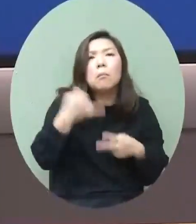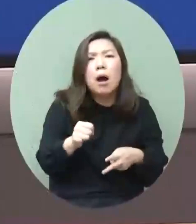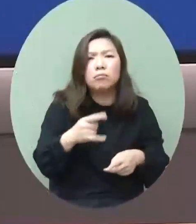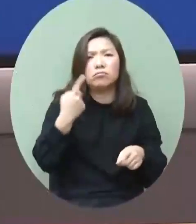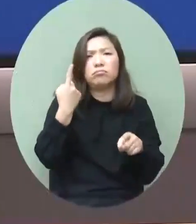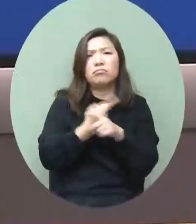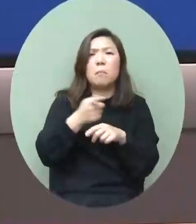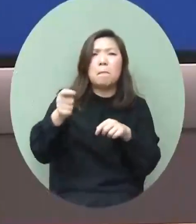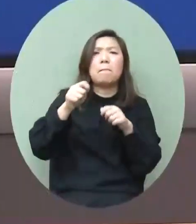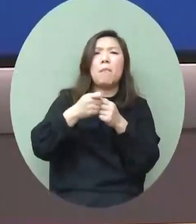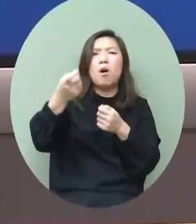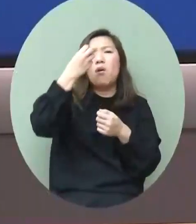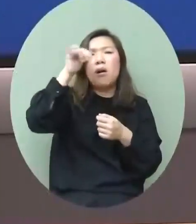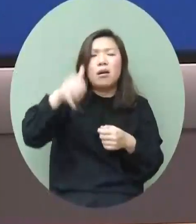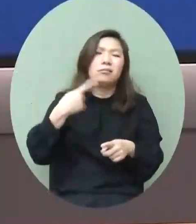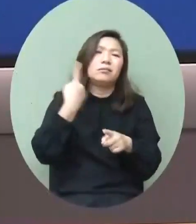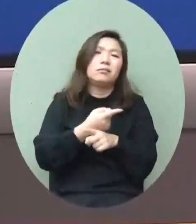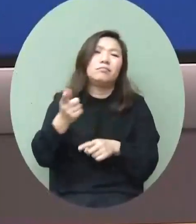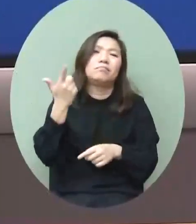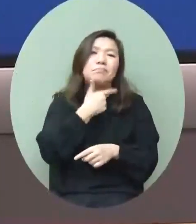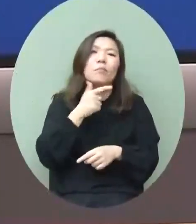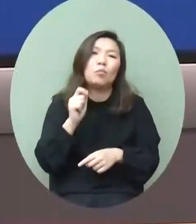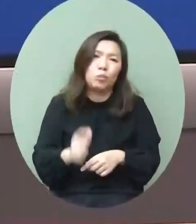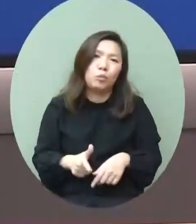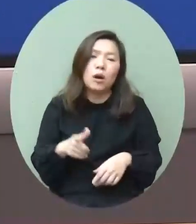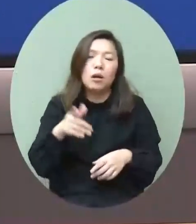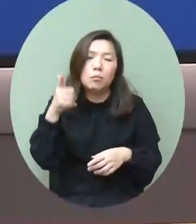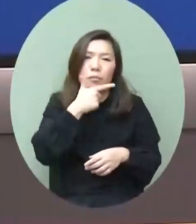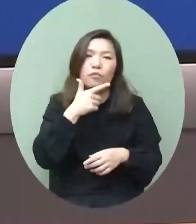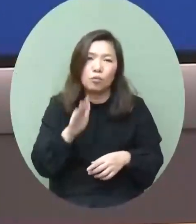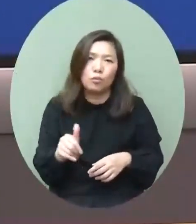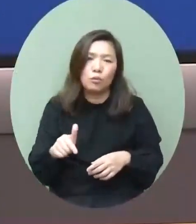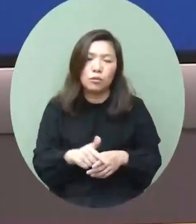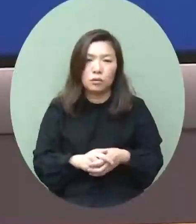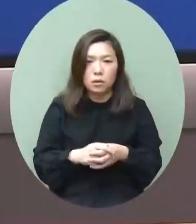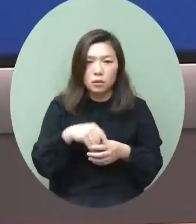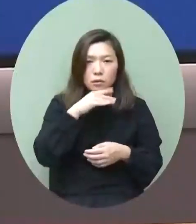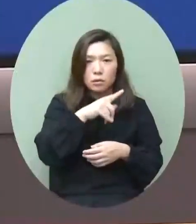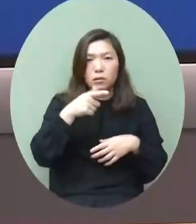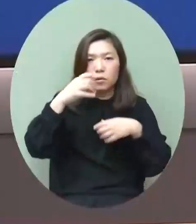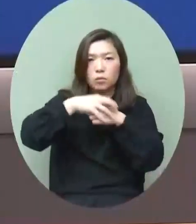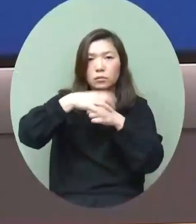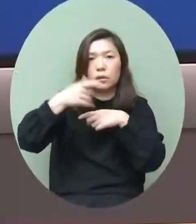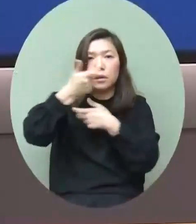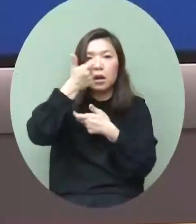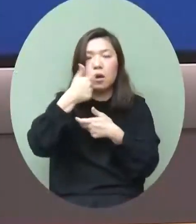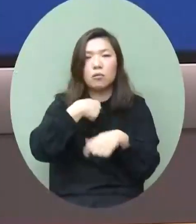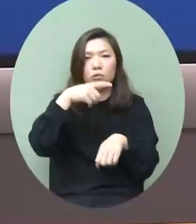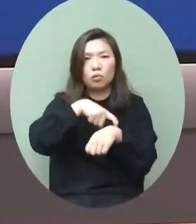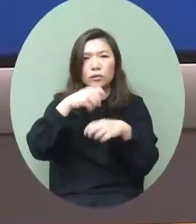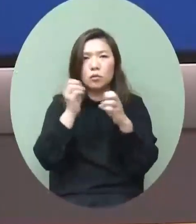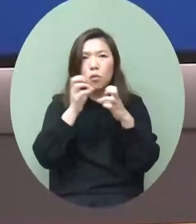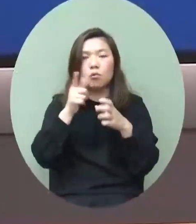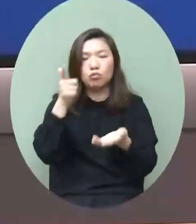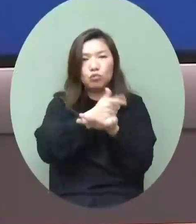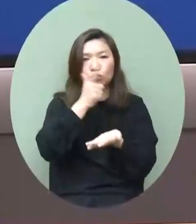打擊了他們來香港的意欲這個也是我多年來跟這個國際商務委員會談的時候他們很